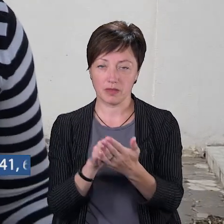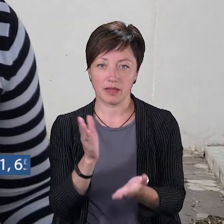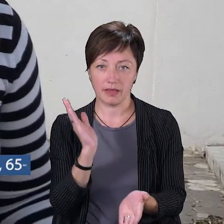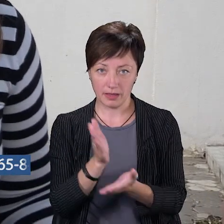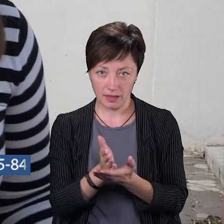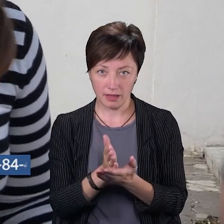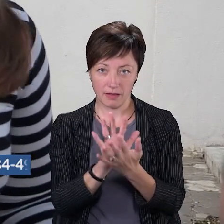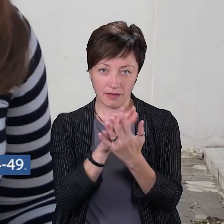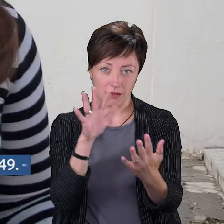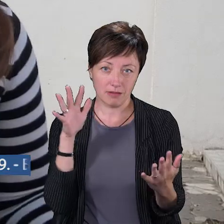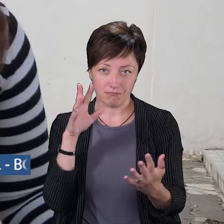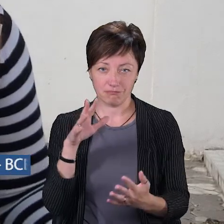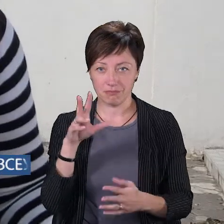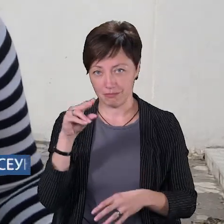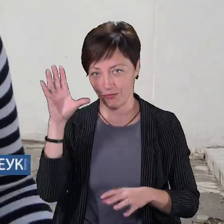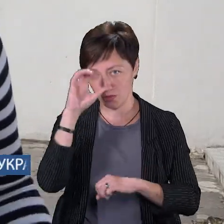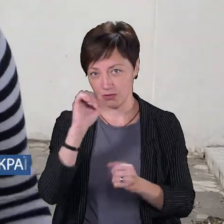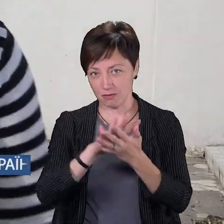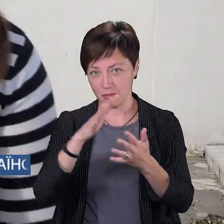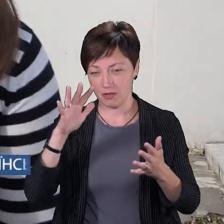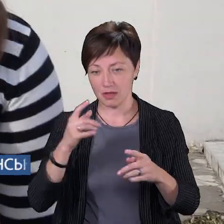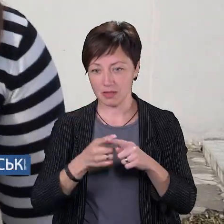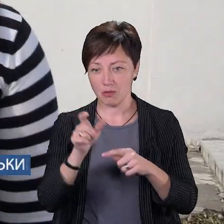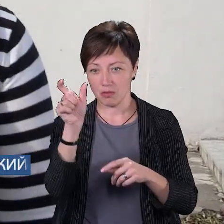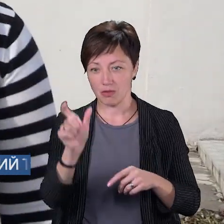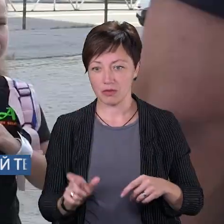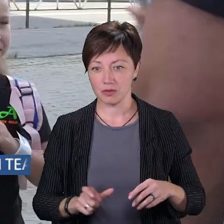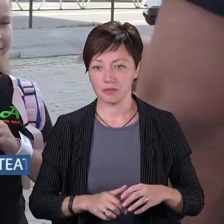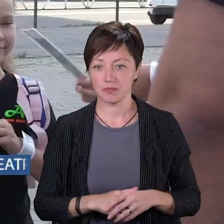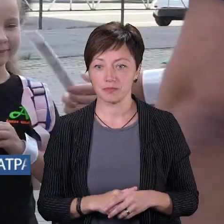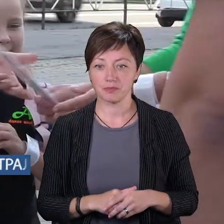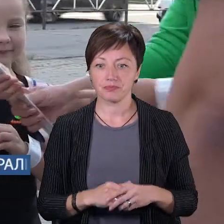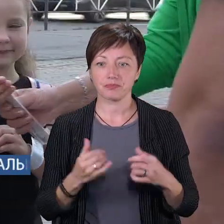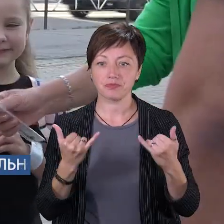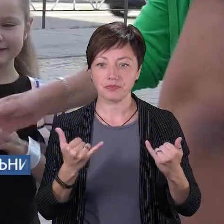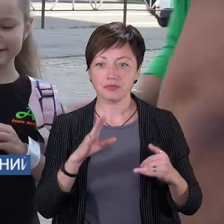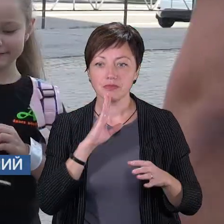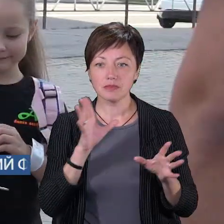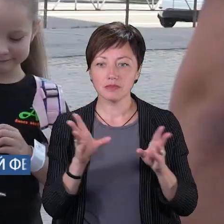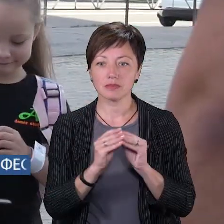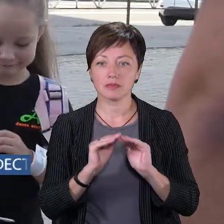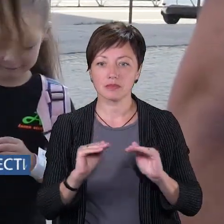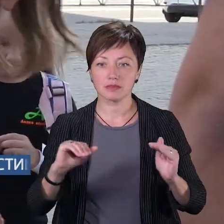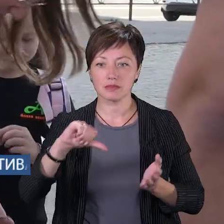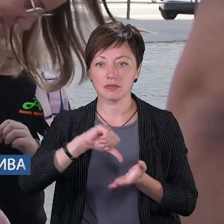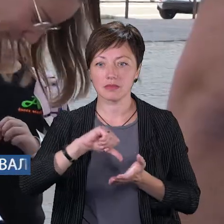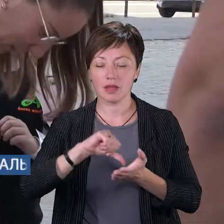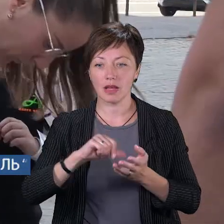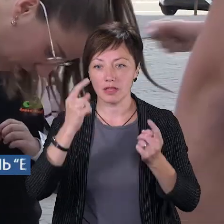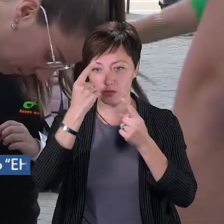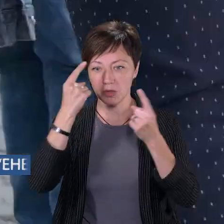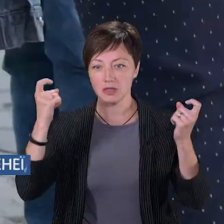також, я надію, що воно світловідбиває, ця полосочка відбиває світло. Сьогодні жінка разом з дітьми взяла участь у